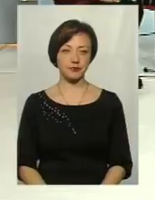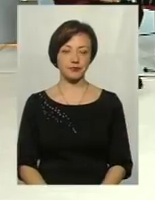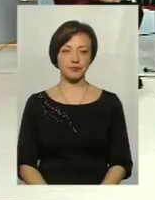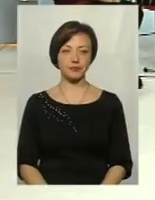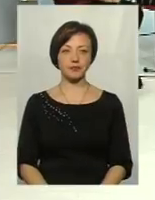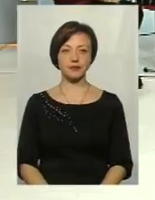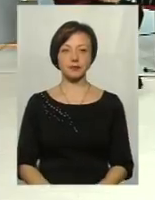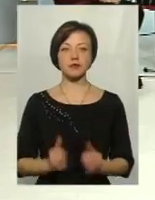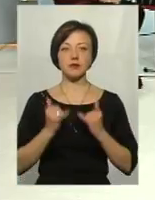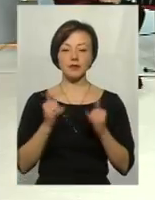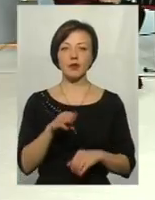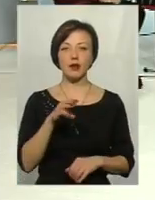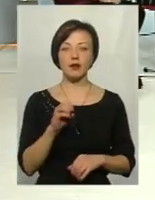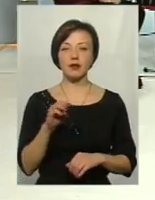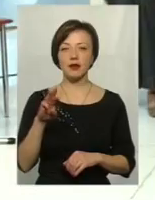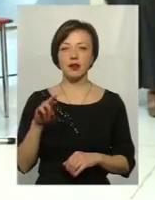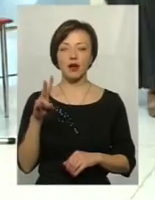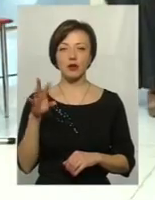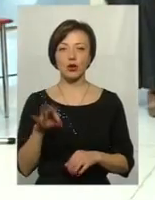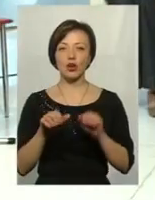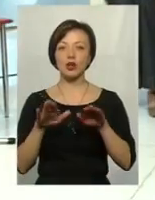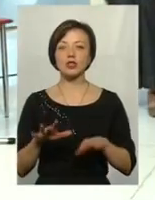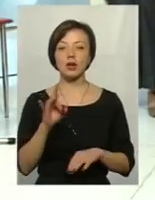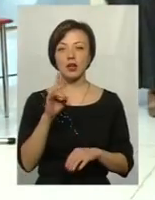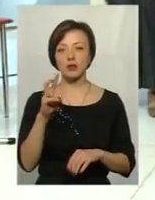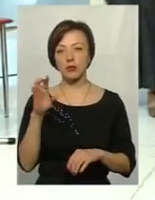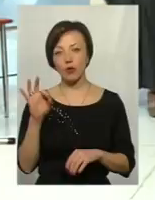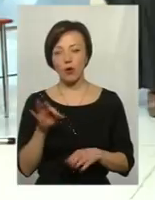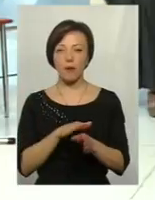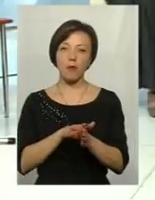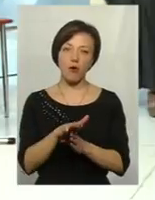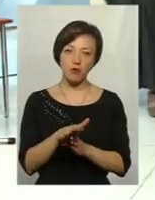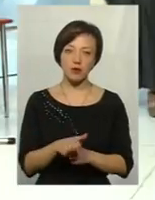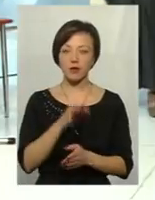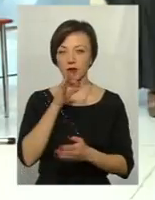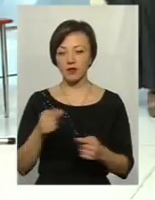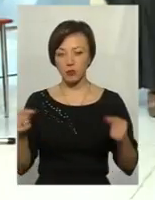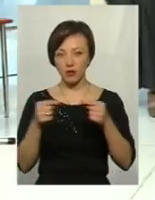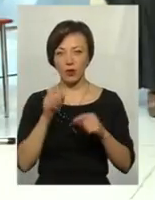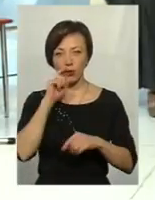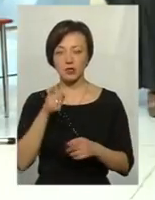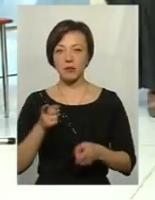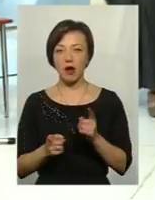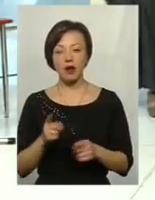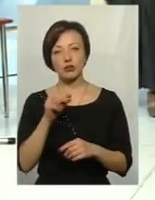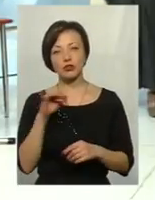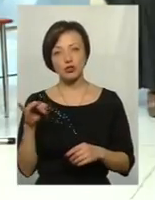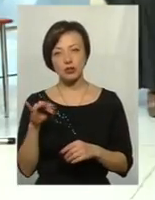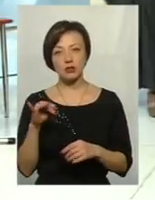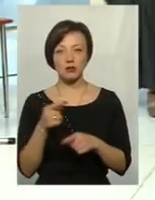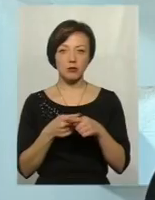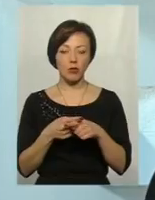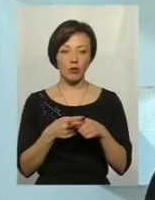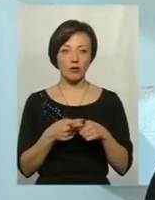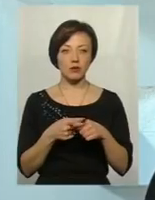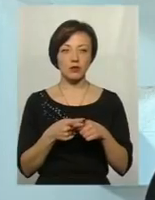Пані Тетяно, рішення РНБО, на вашу думку, яке воно повне, воно відповідає українським реаліям, чи воно лише половинчасті?